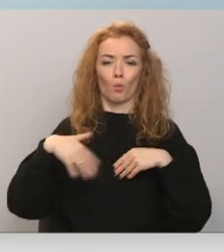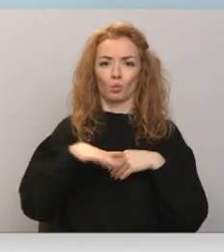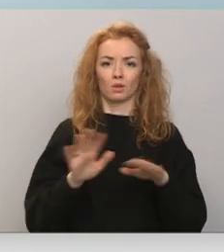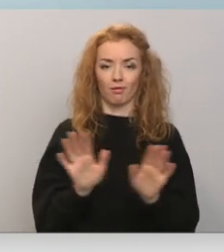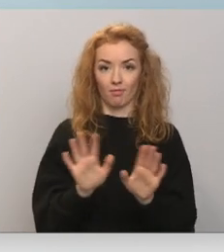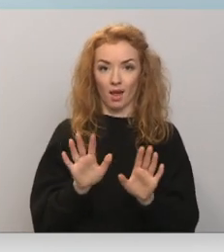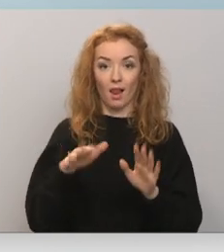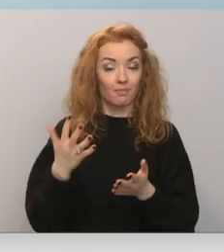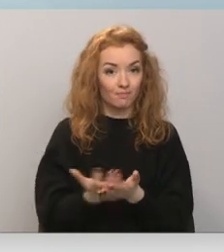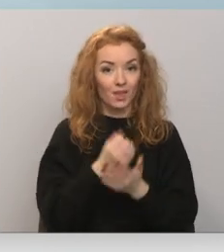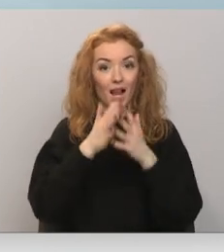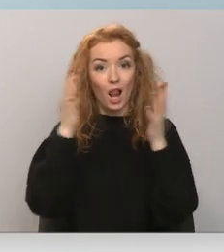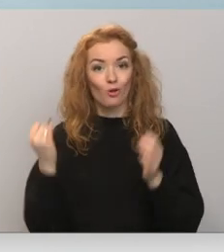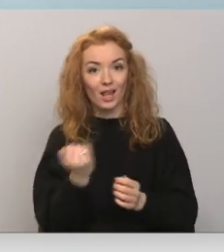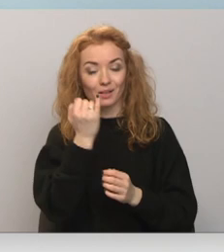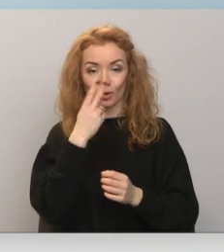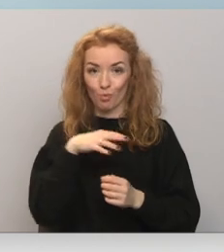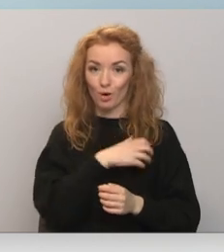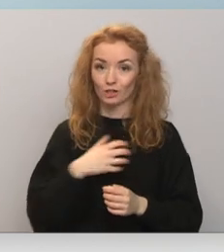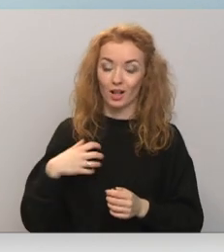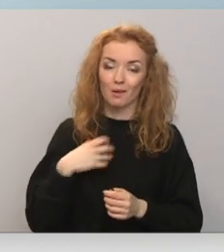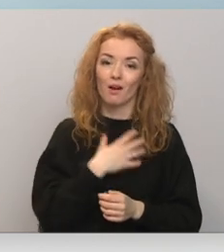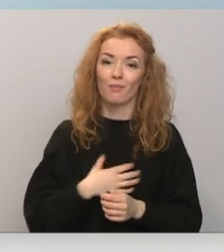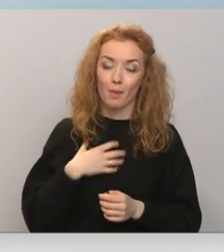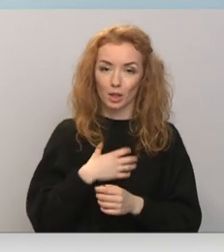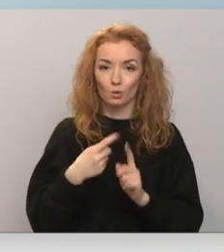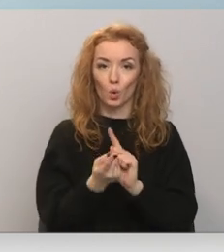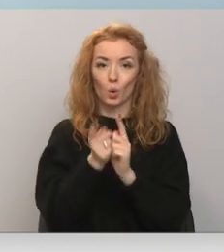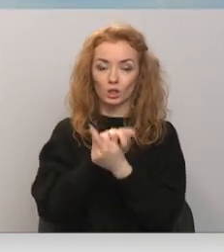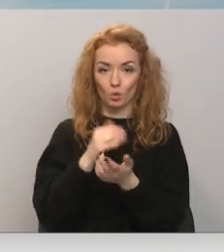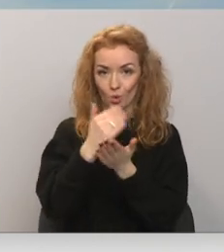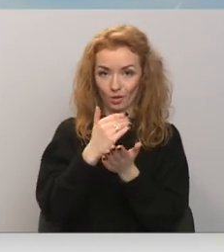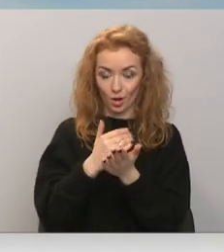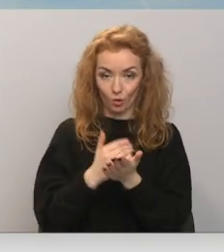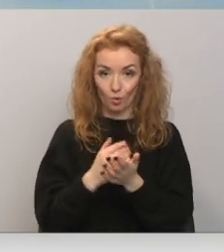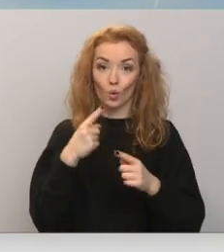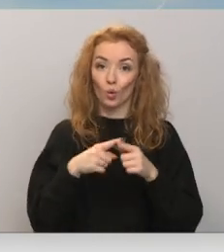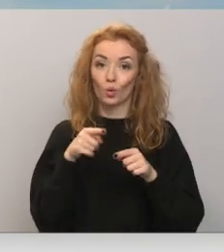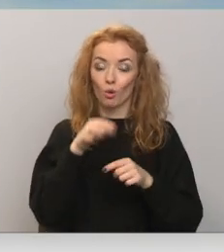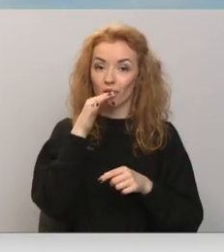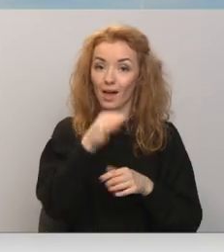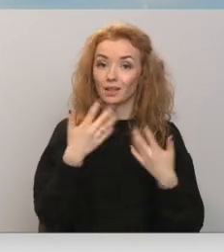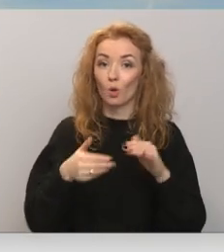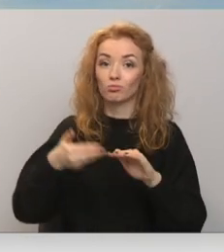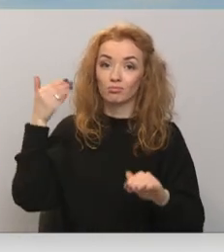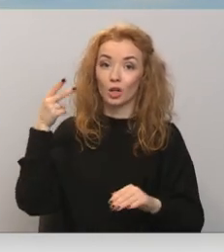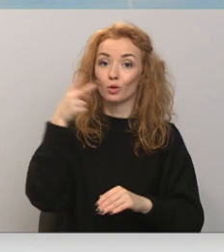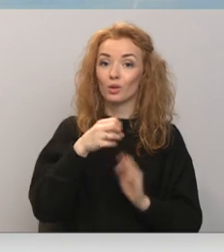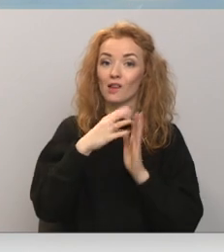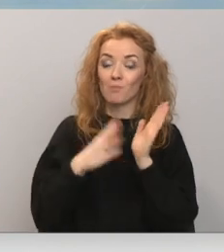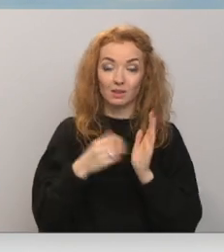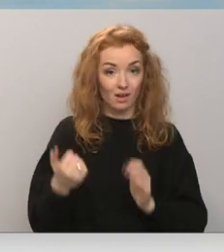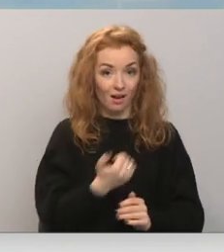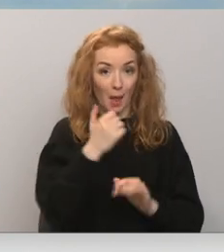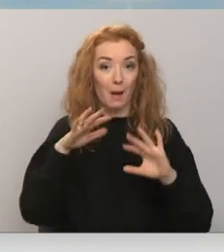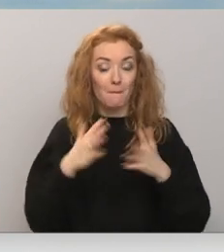Lai panāku lielāka interesētība no pašvaldībām, būtu nepieciešam grozījumu normatīvajos aktos, uz ko norādīts jau 2019. gadā,